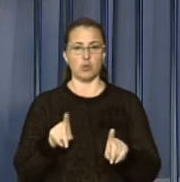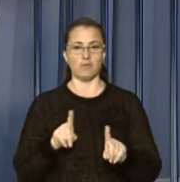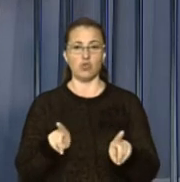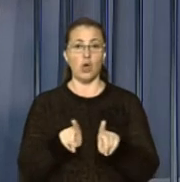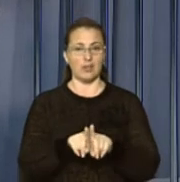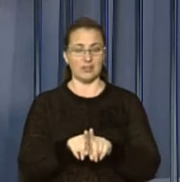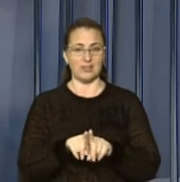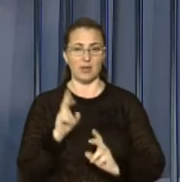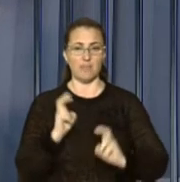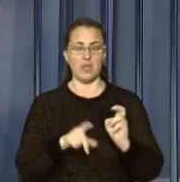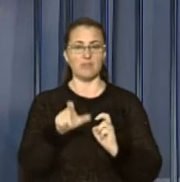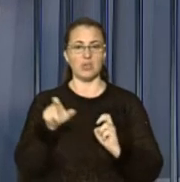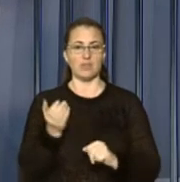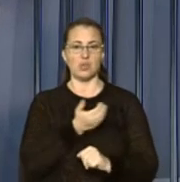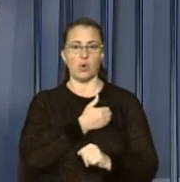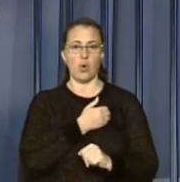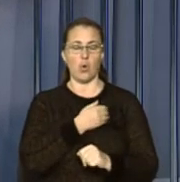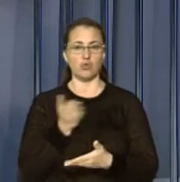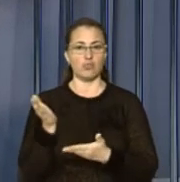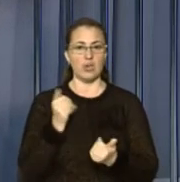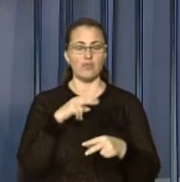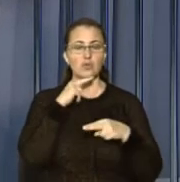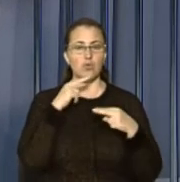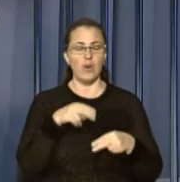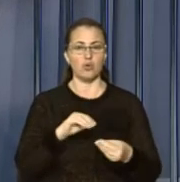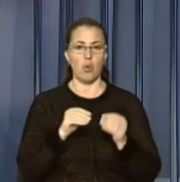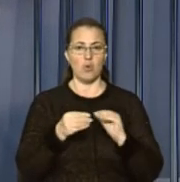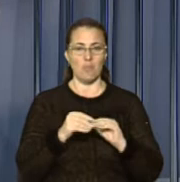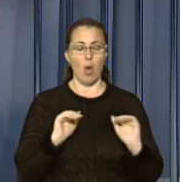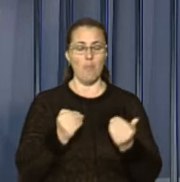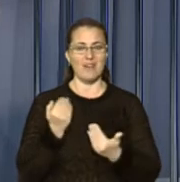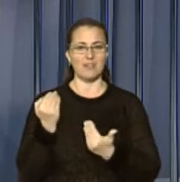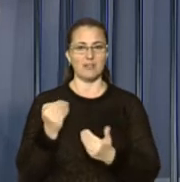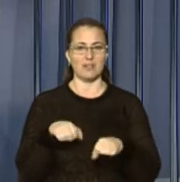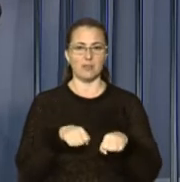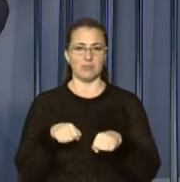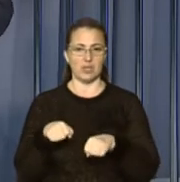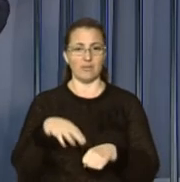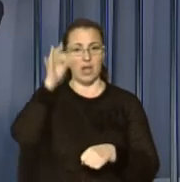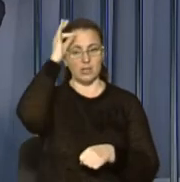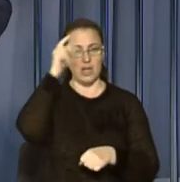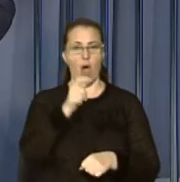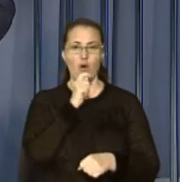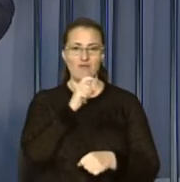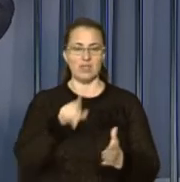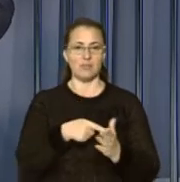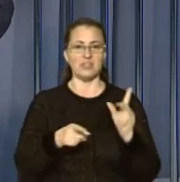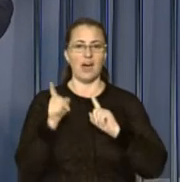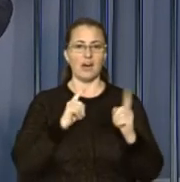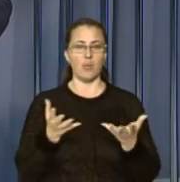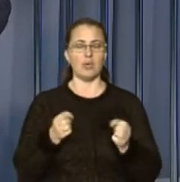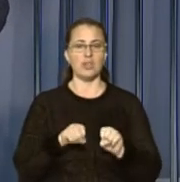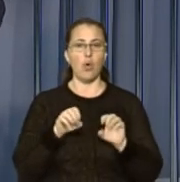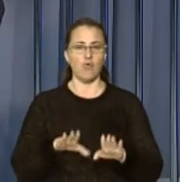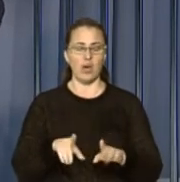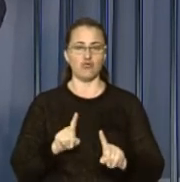що таким чином підприємці хочуть привернути увагу до проблеми обмеження їхніх прав. Нагадаю, у квітні міська рада прийняла ухвалу,